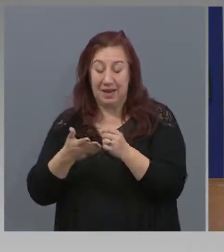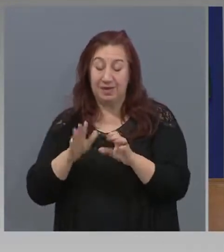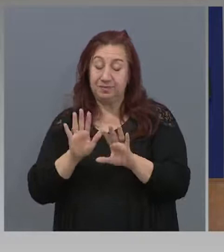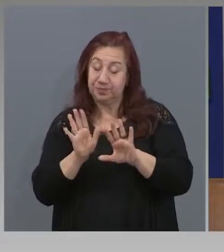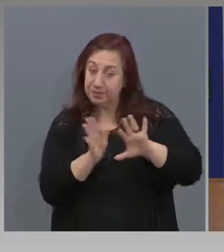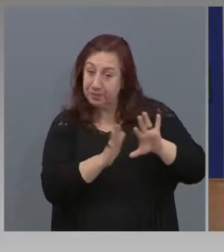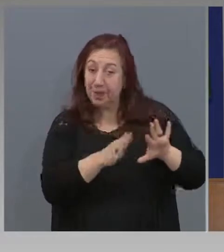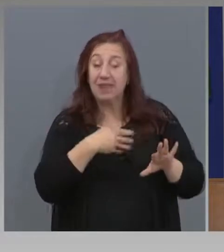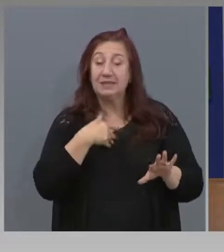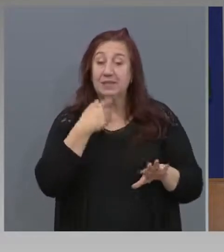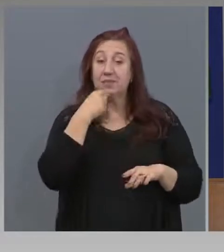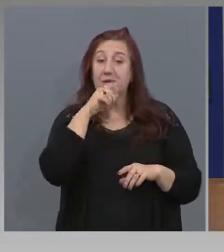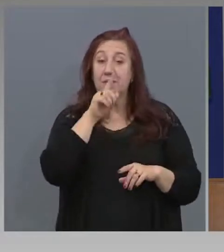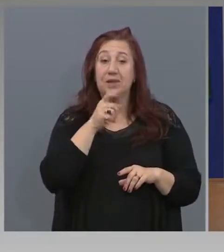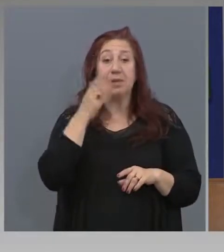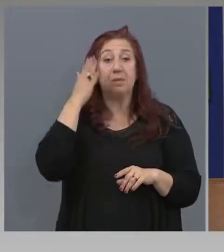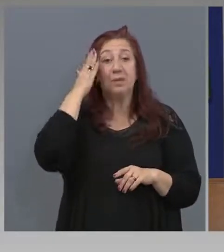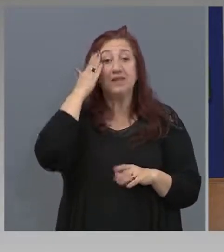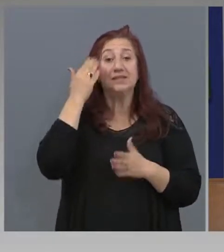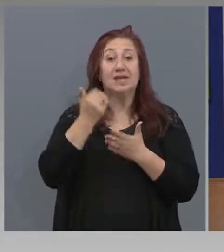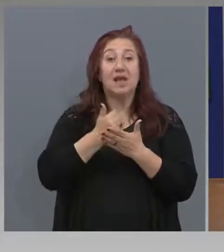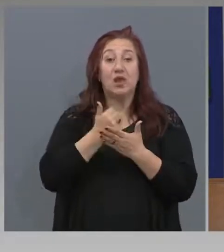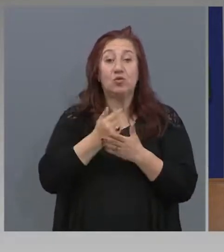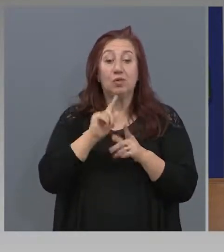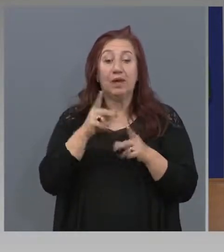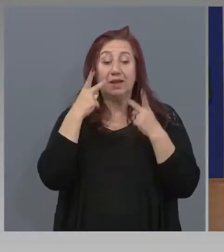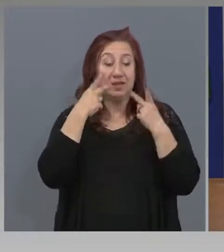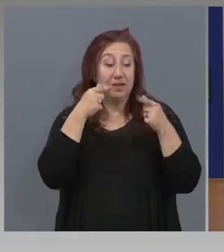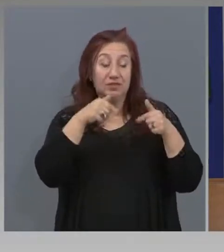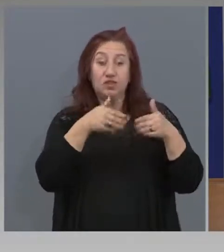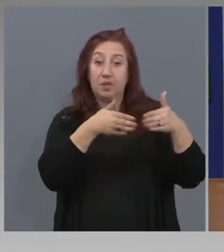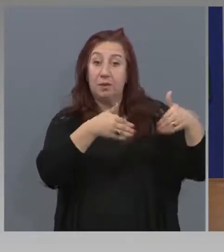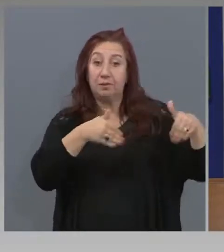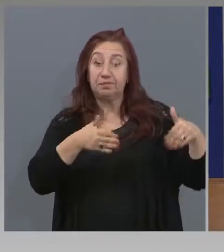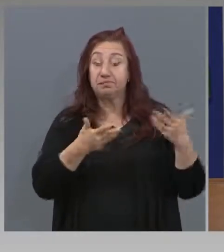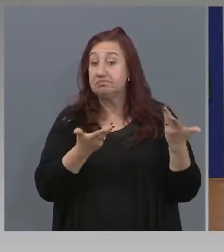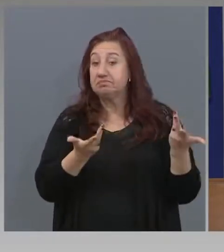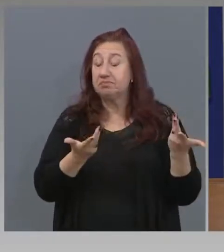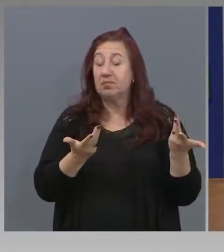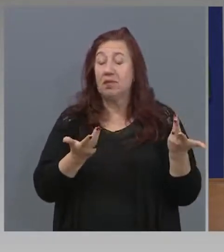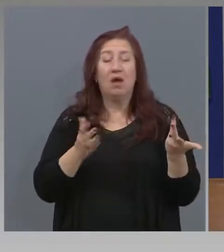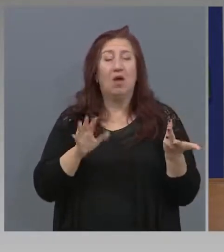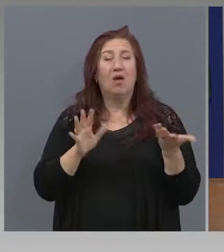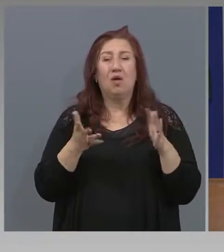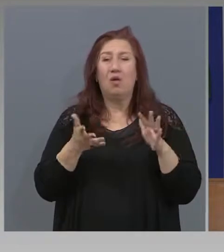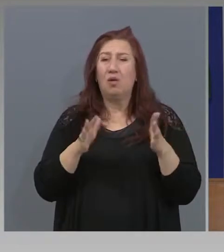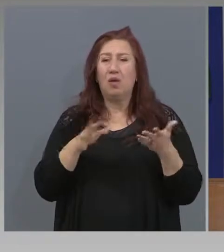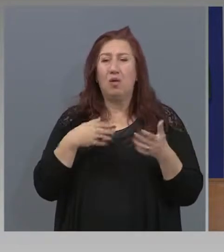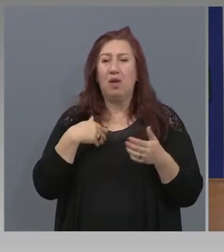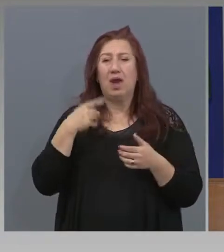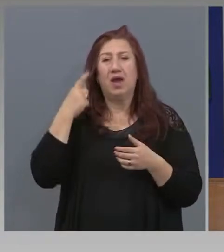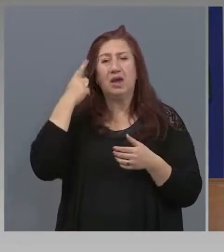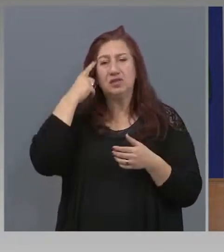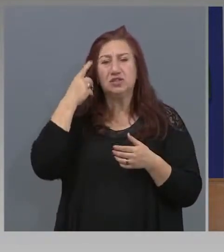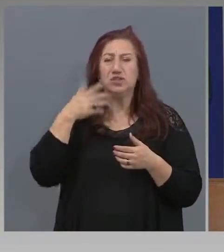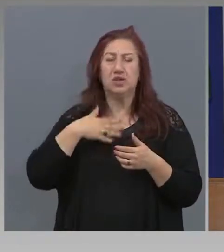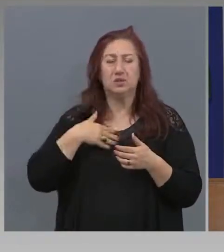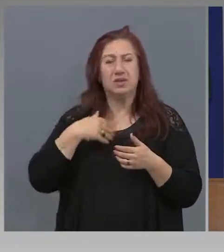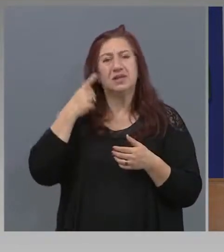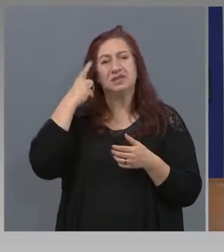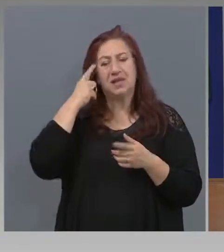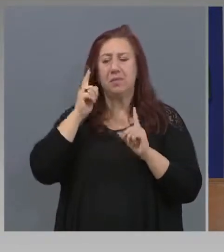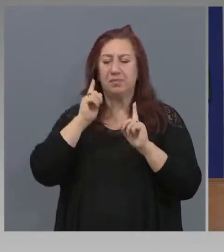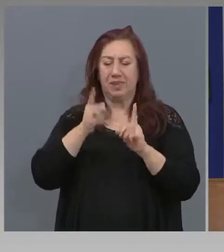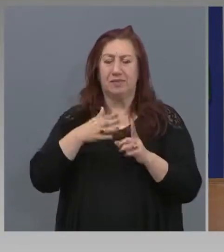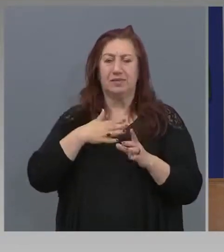на економиката. Не га виждам тук. Кога ще имате... Сам, че е време МКО и трябва да се